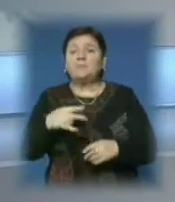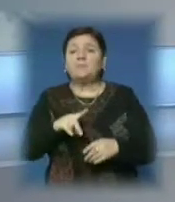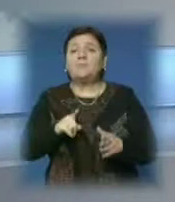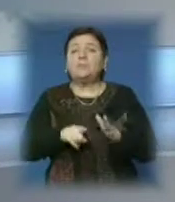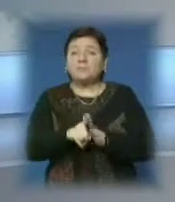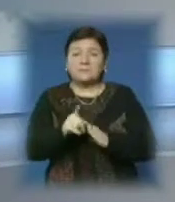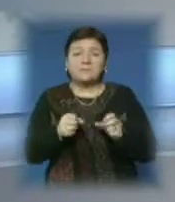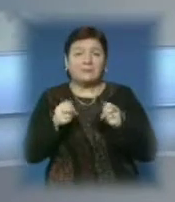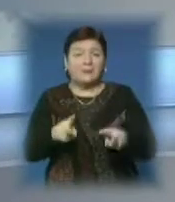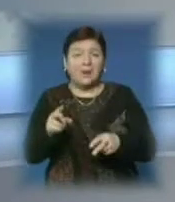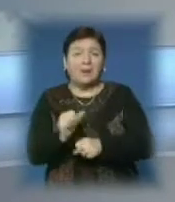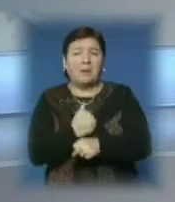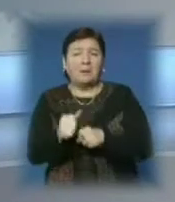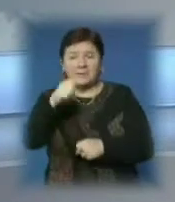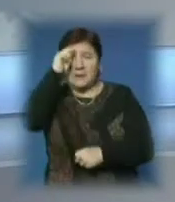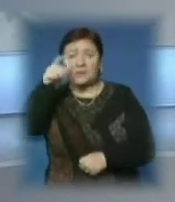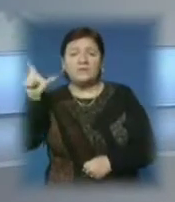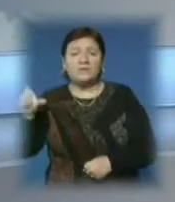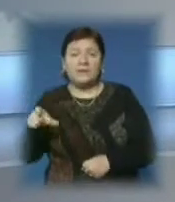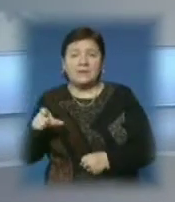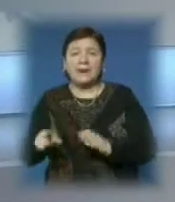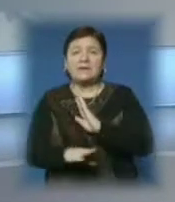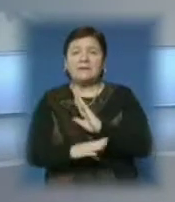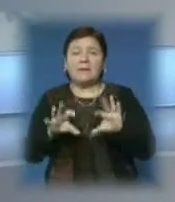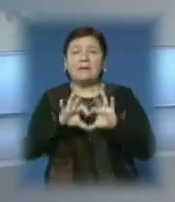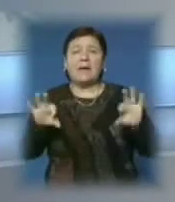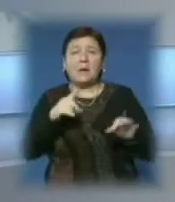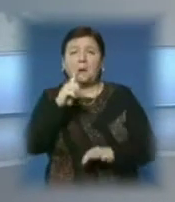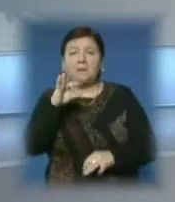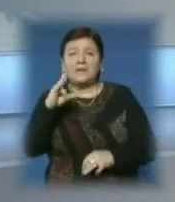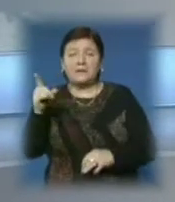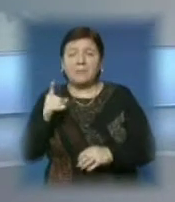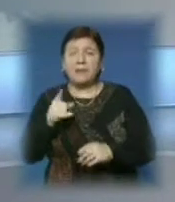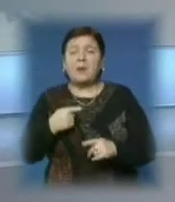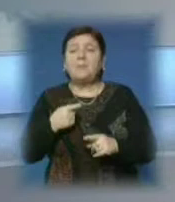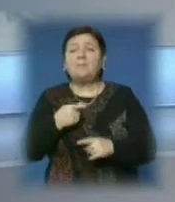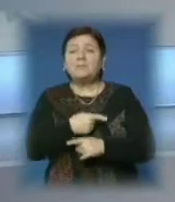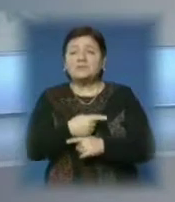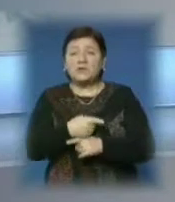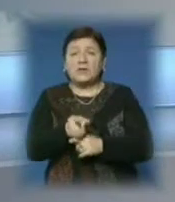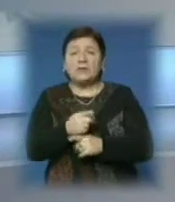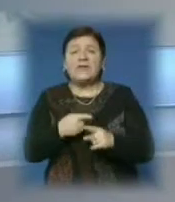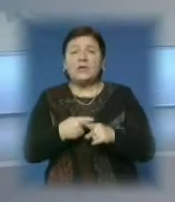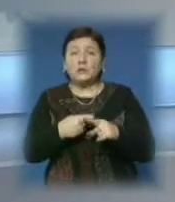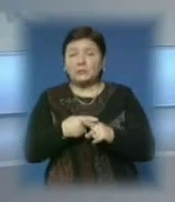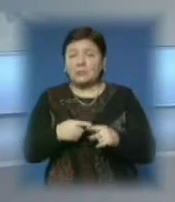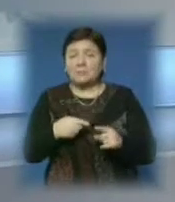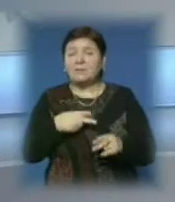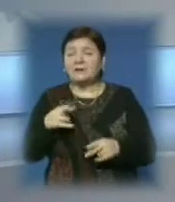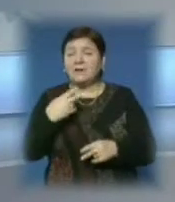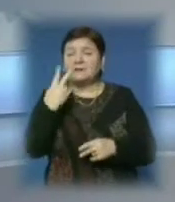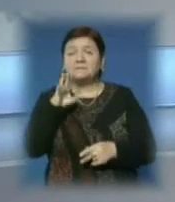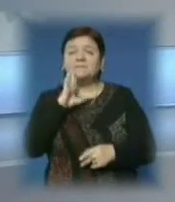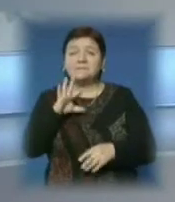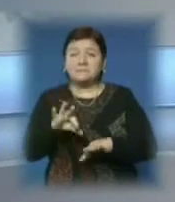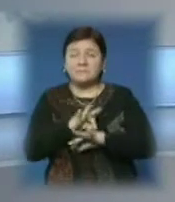почали погрожувати та бити чоловіка дерев'яними битами та вимагати гроші. Пістолетом та ножем погрожували і рідним підприємця, дружині та двом